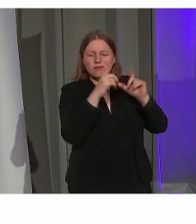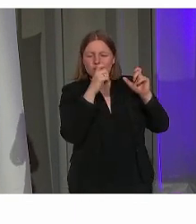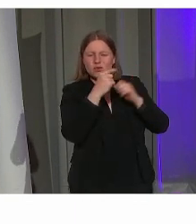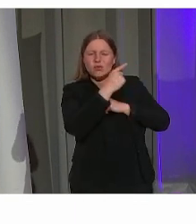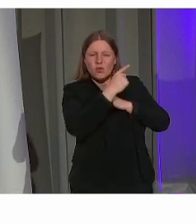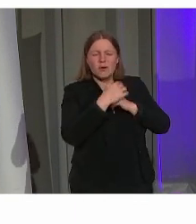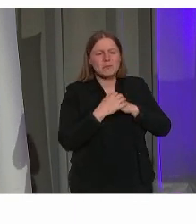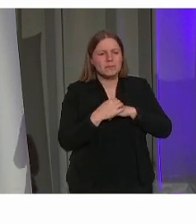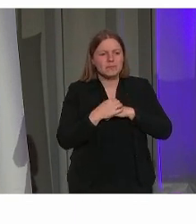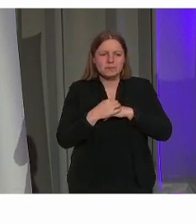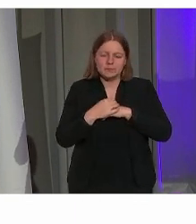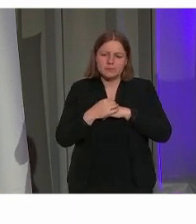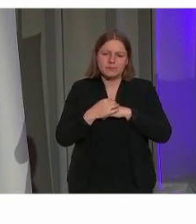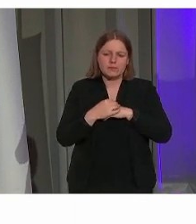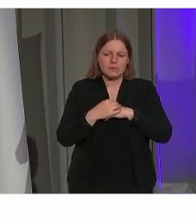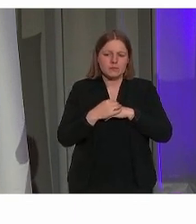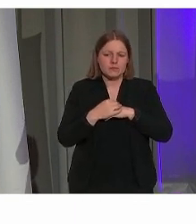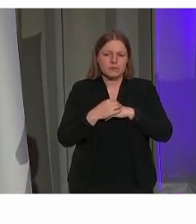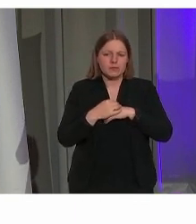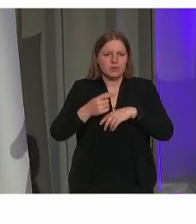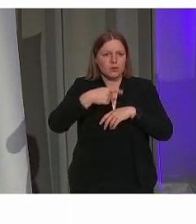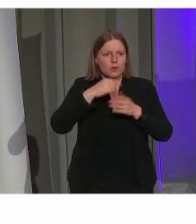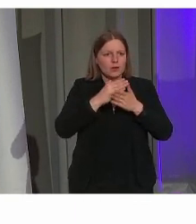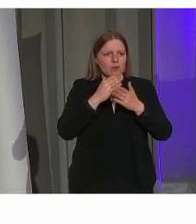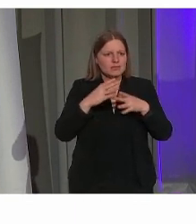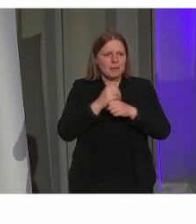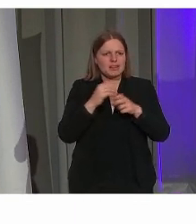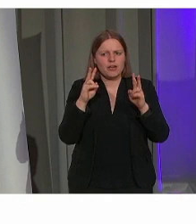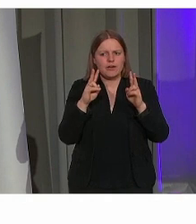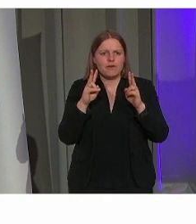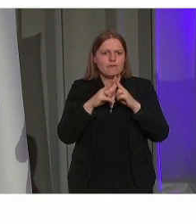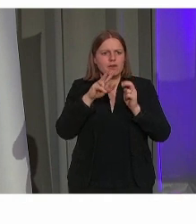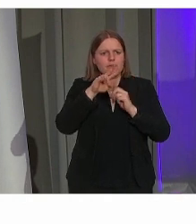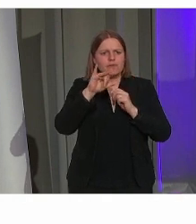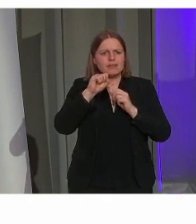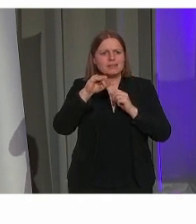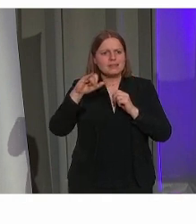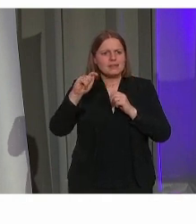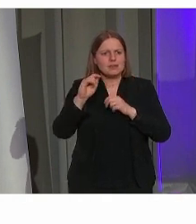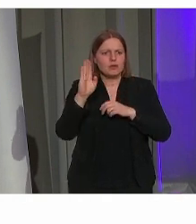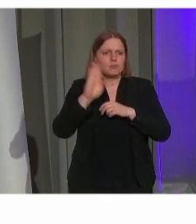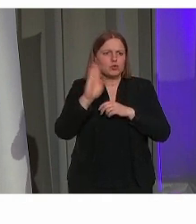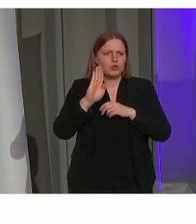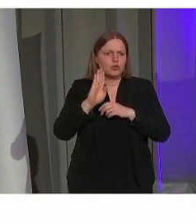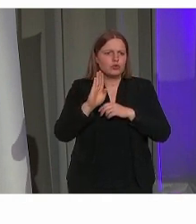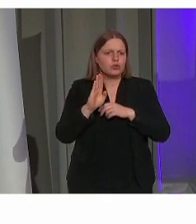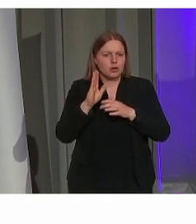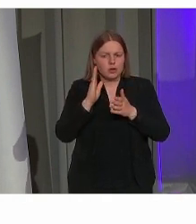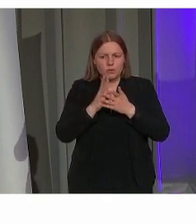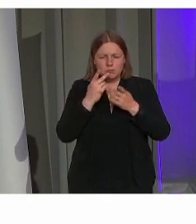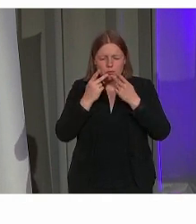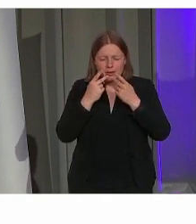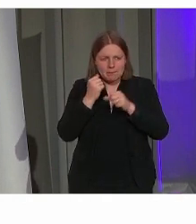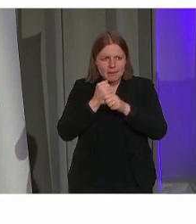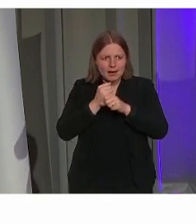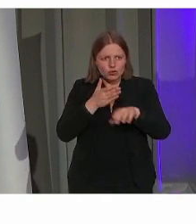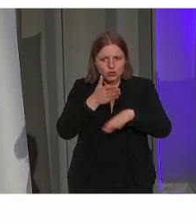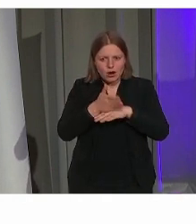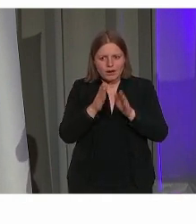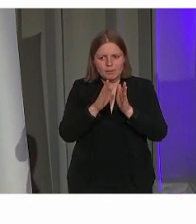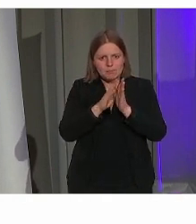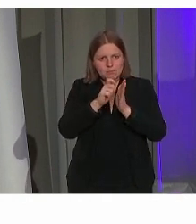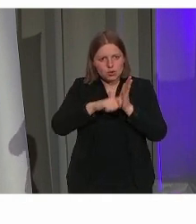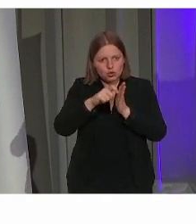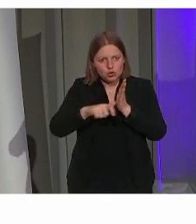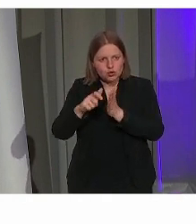hebben heel hard met Visit Bruch ingezet op een toegankelijkheidsbrochure, die voor de eerste keer